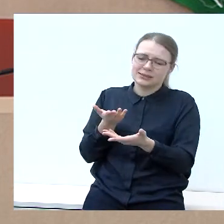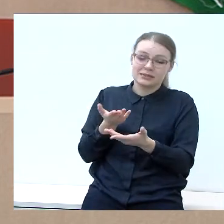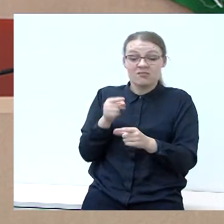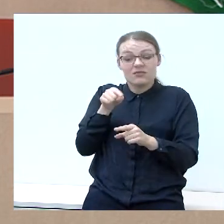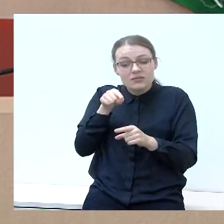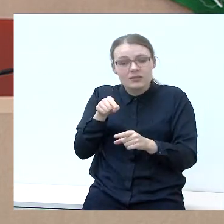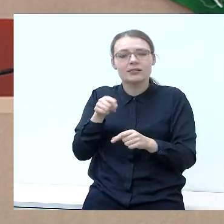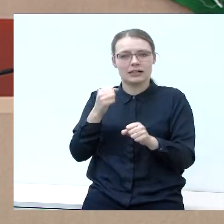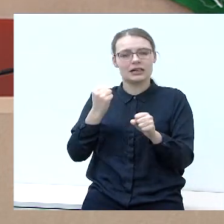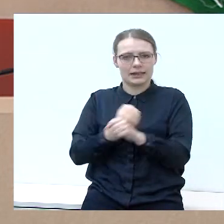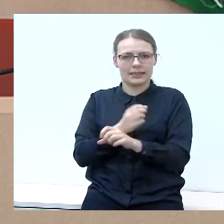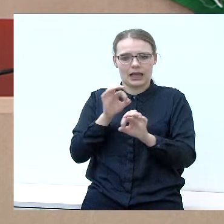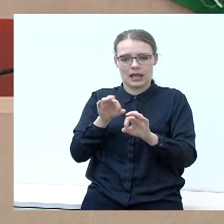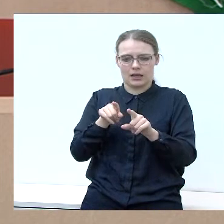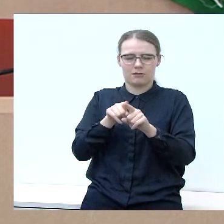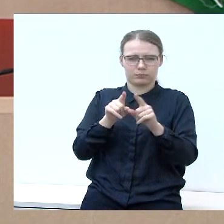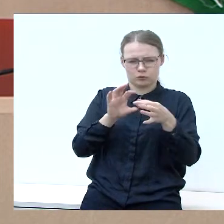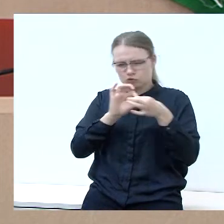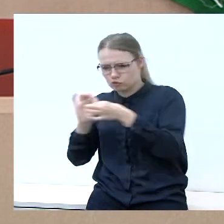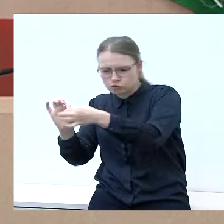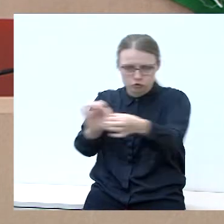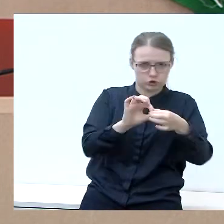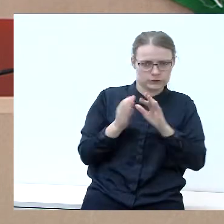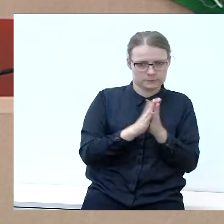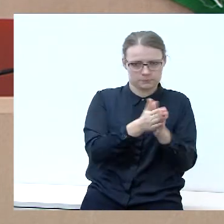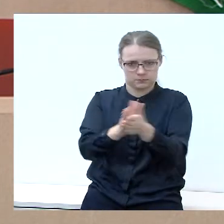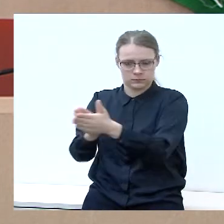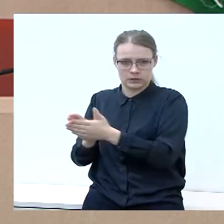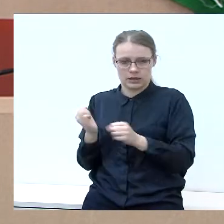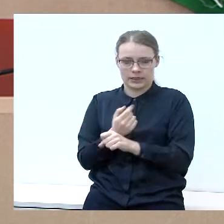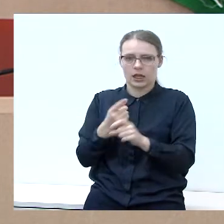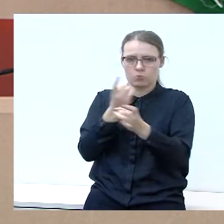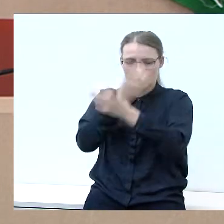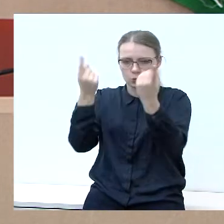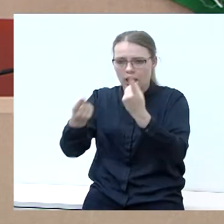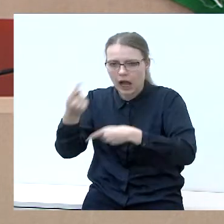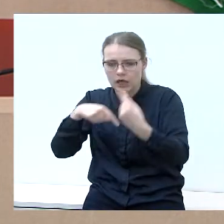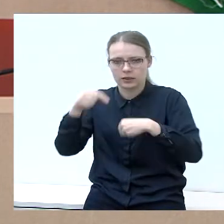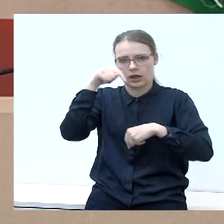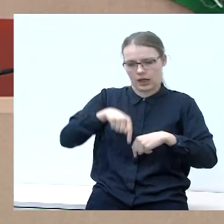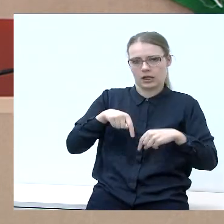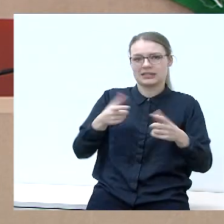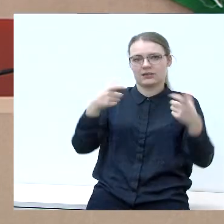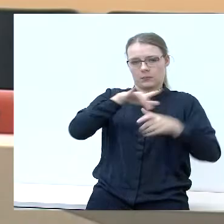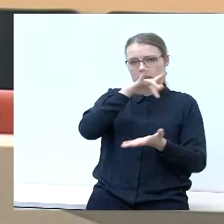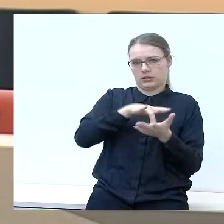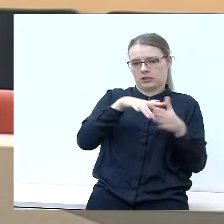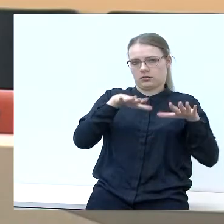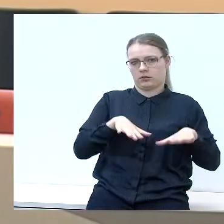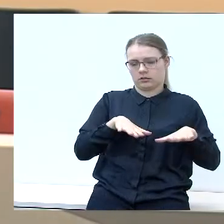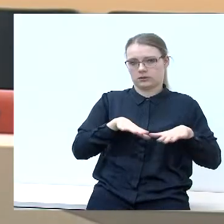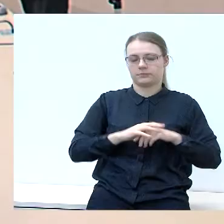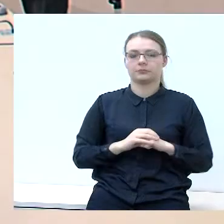vietoje, manau, turėtų būti kompleksiniai sprendimai ir sugražinta kultūra į kalvarėjose valdybėje centrą. Vadate, jeigu būtų?